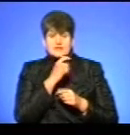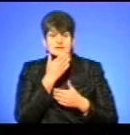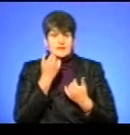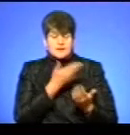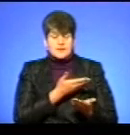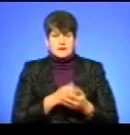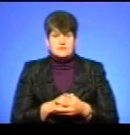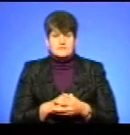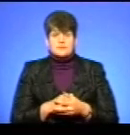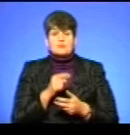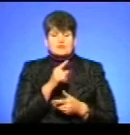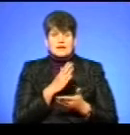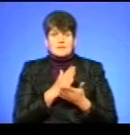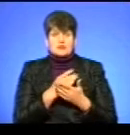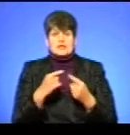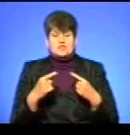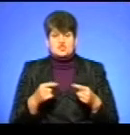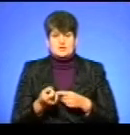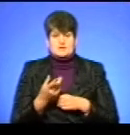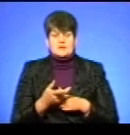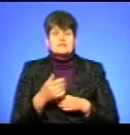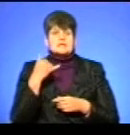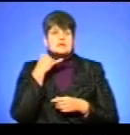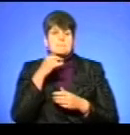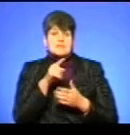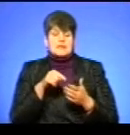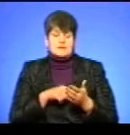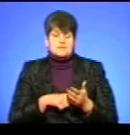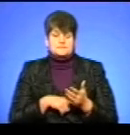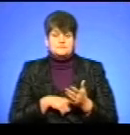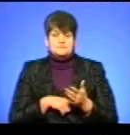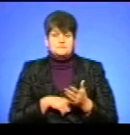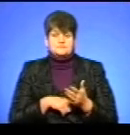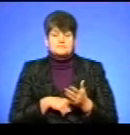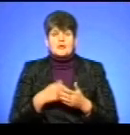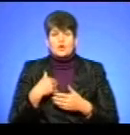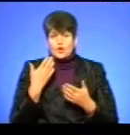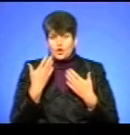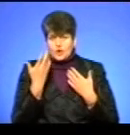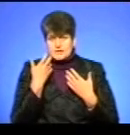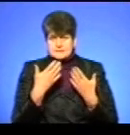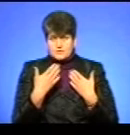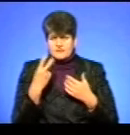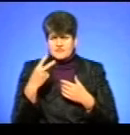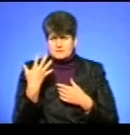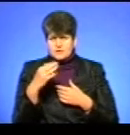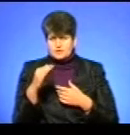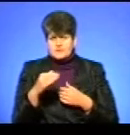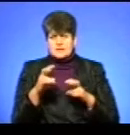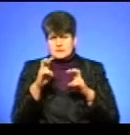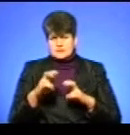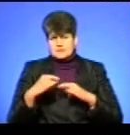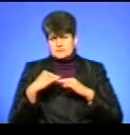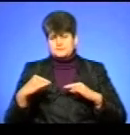спробуємо, ми спробуємо відповідні на запитання. Ми коли з вами спілкувалися, 25 жовтня, задайте, ви сиділи за столом